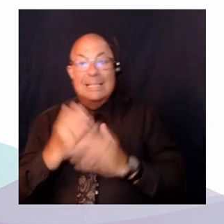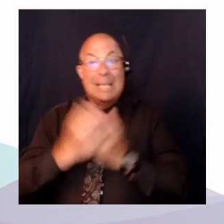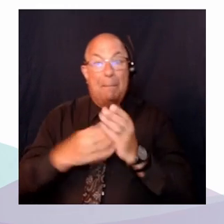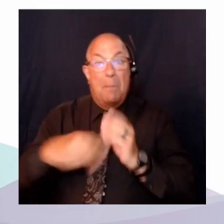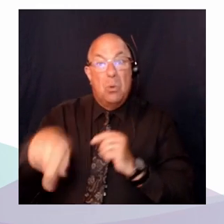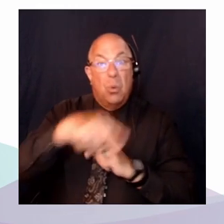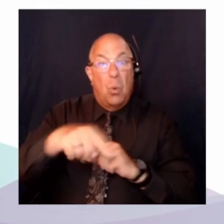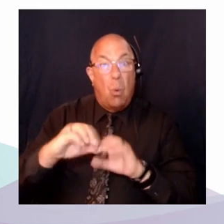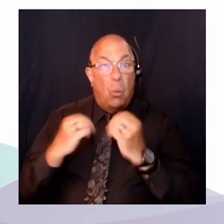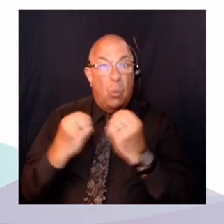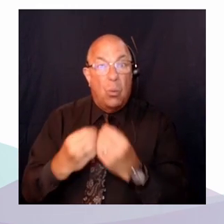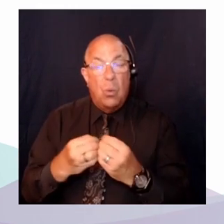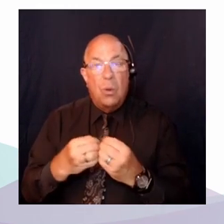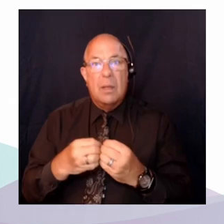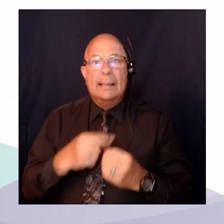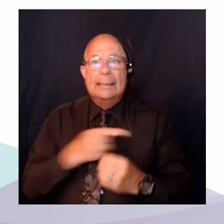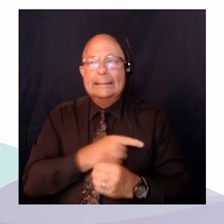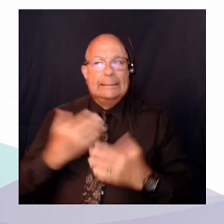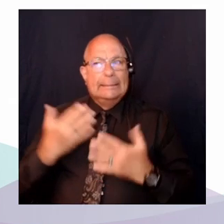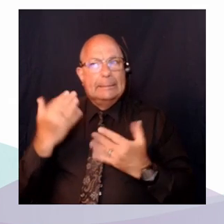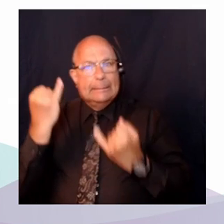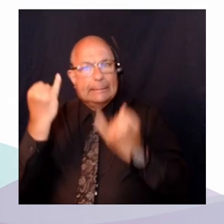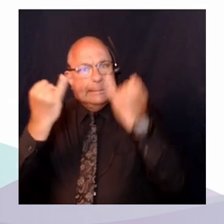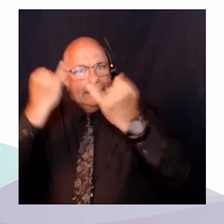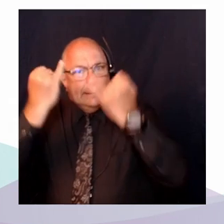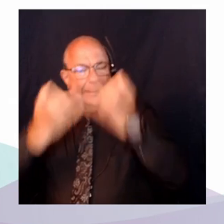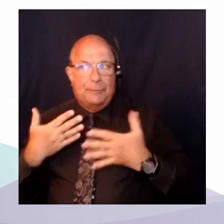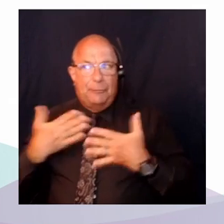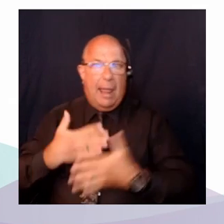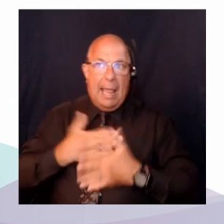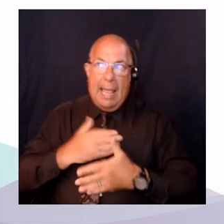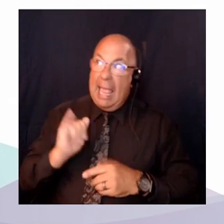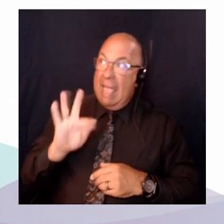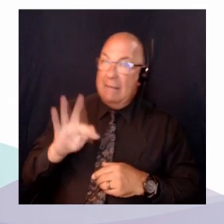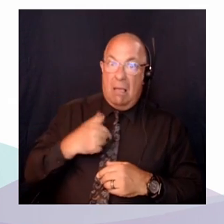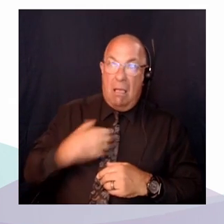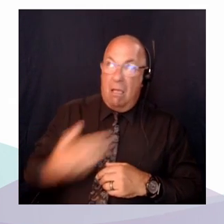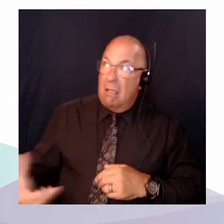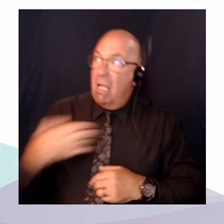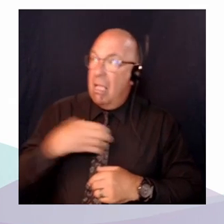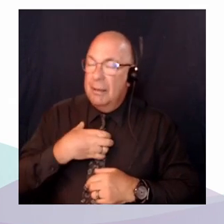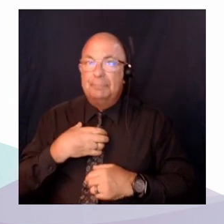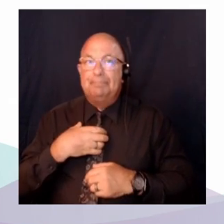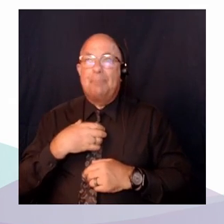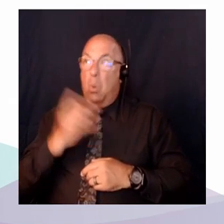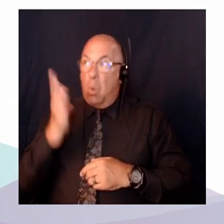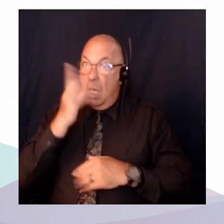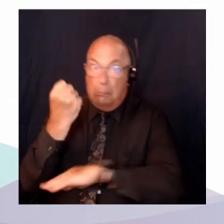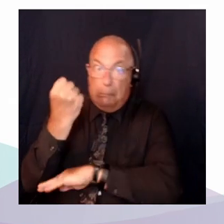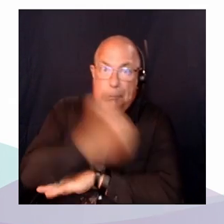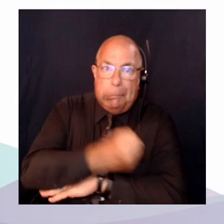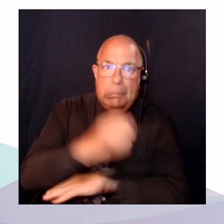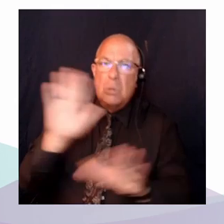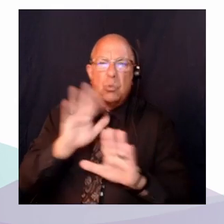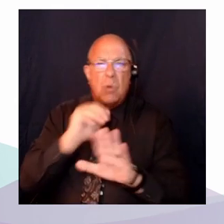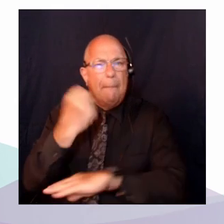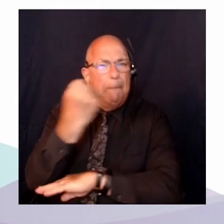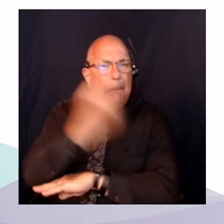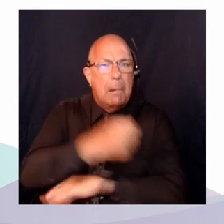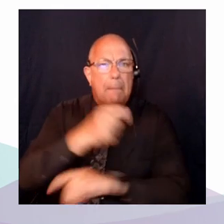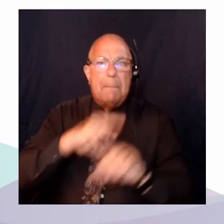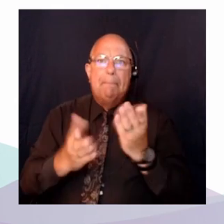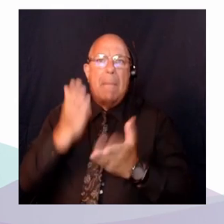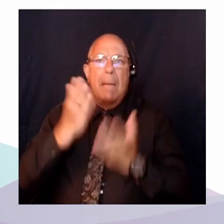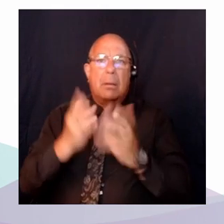se faire à nouveau fermer des portes. Donc, ça, c'est une piste de réponse. Mais donc, pour rebondir sur